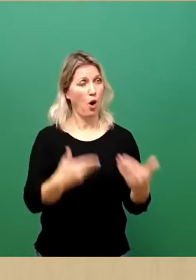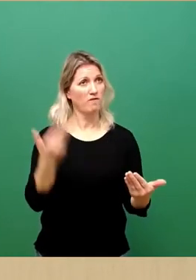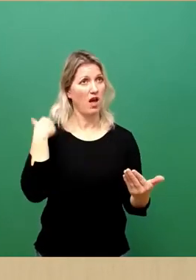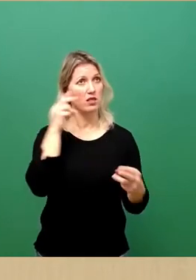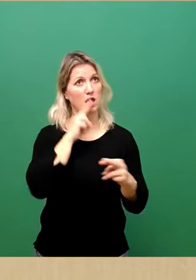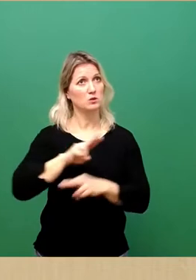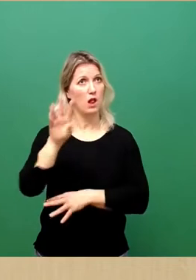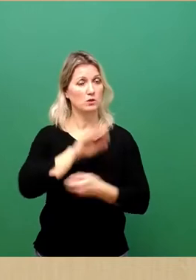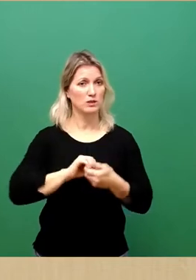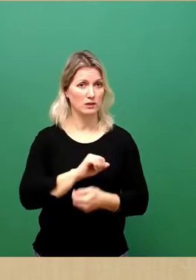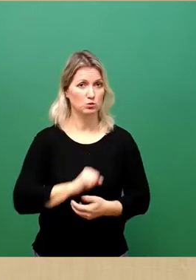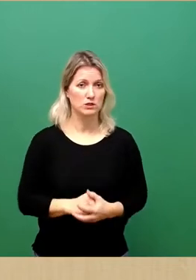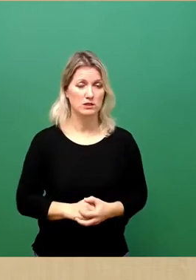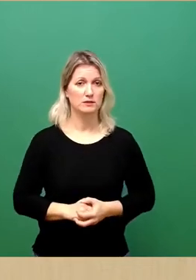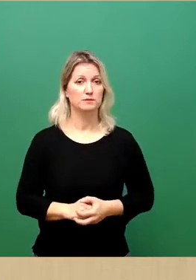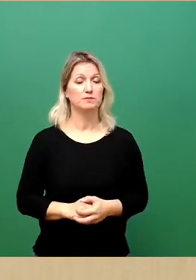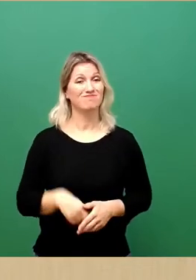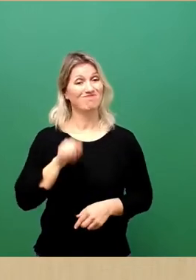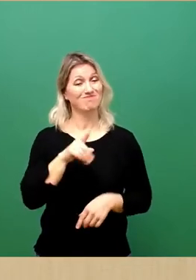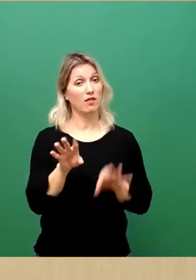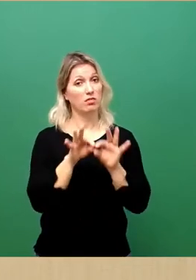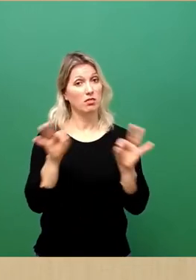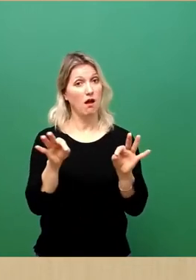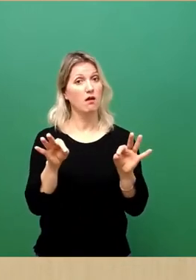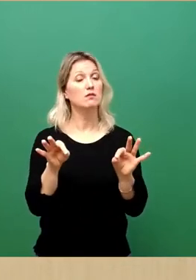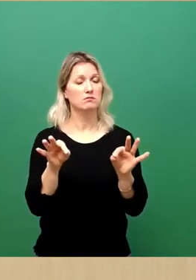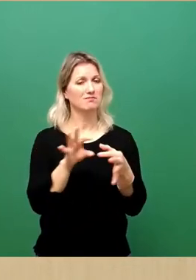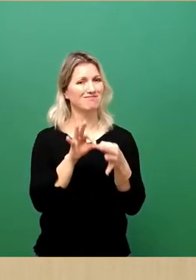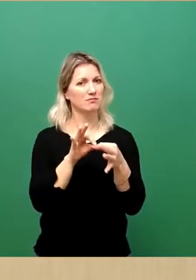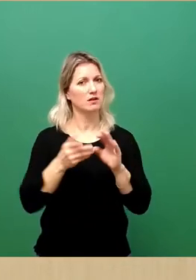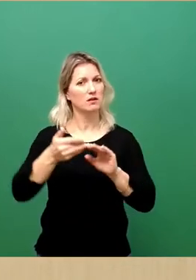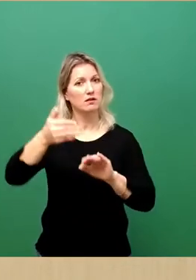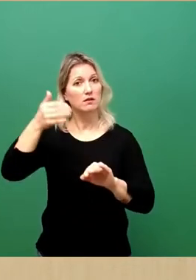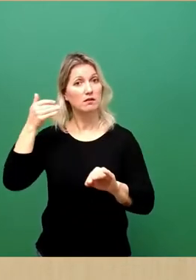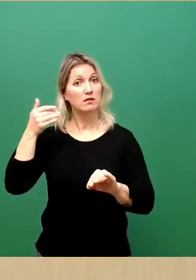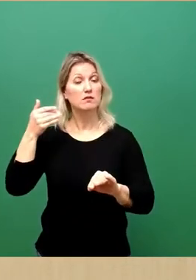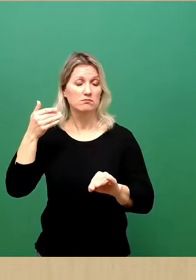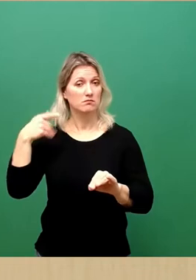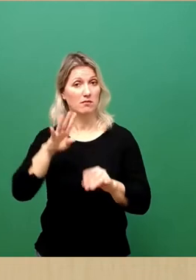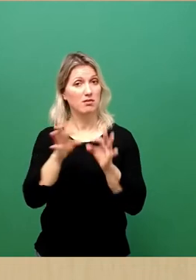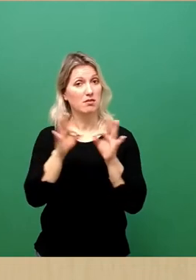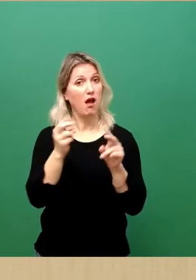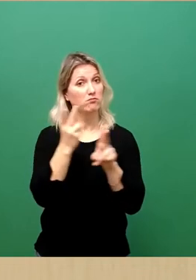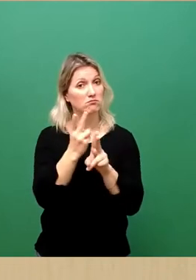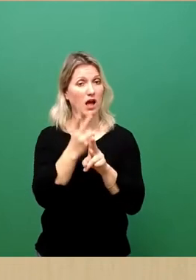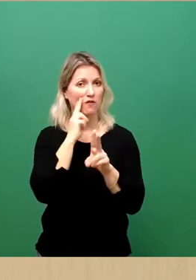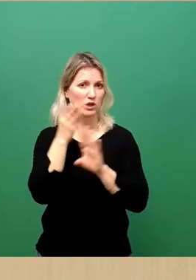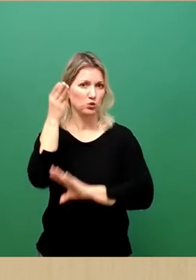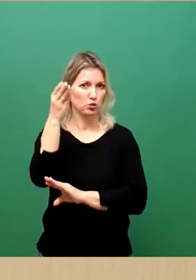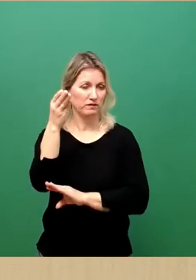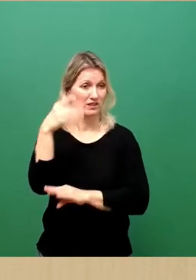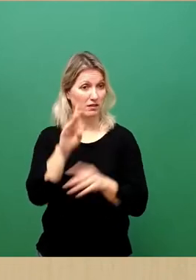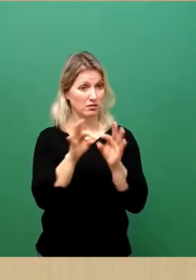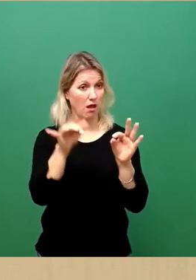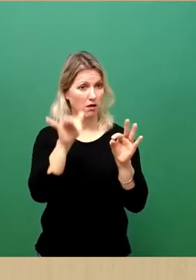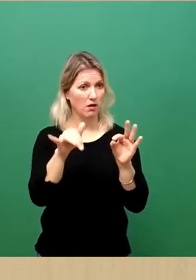Dieser Gedenktag ist nicht nur in die Vergangenheit, sondern auch in die Zukunft gerichtet, weil er uns ermahnt, dass